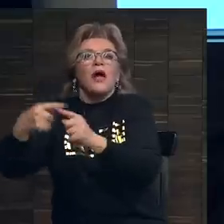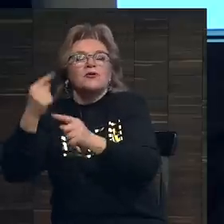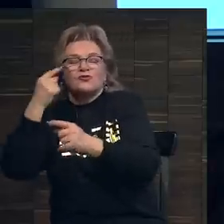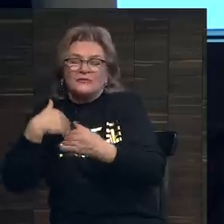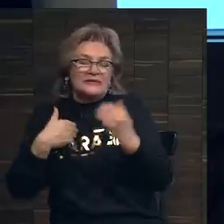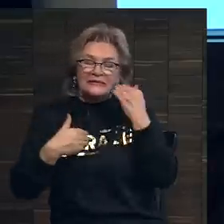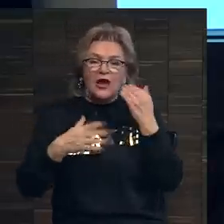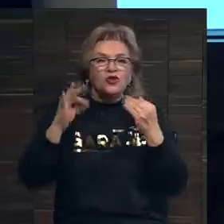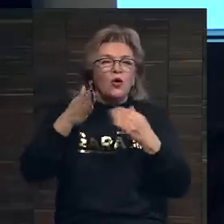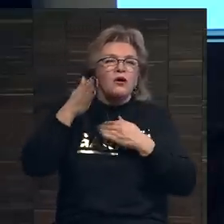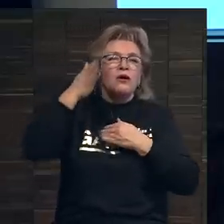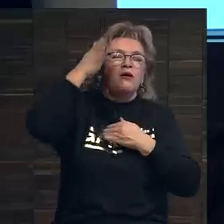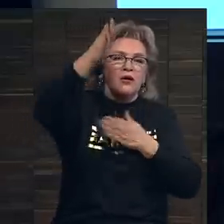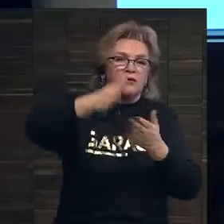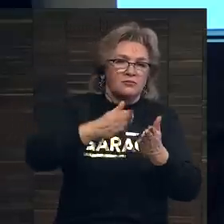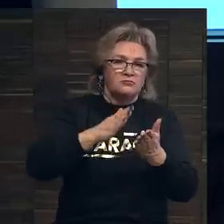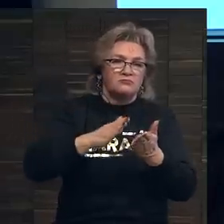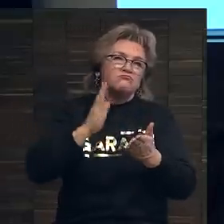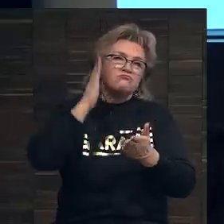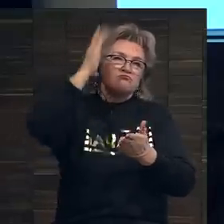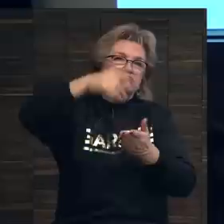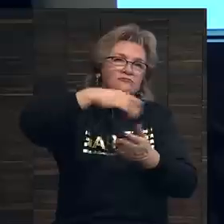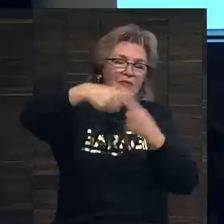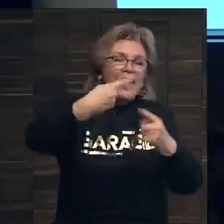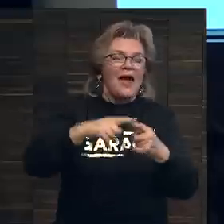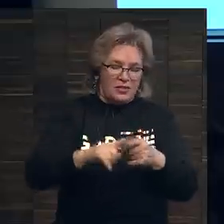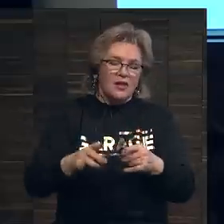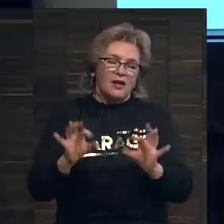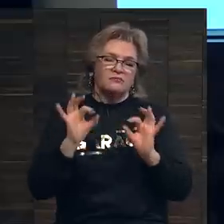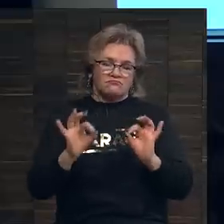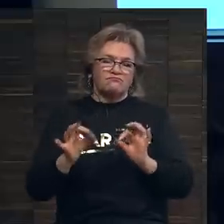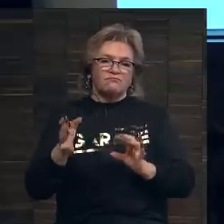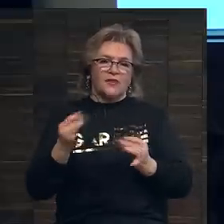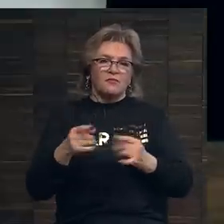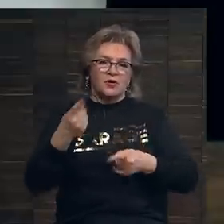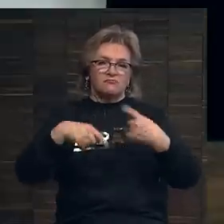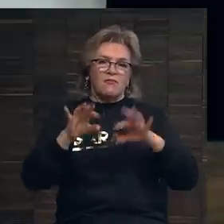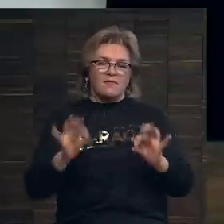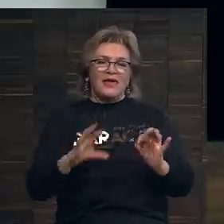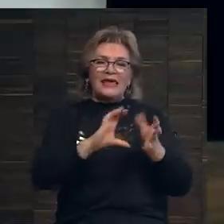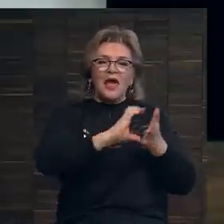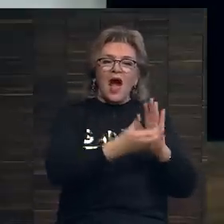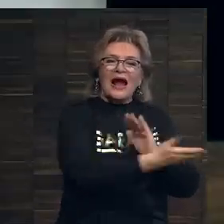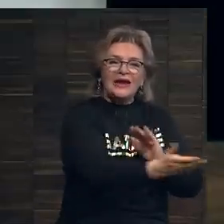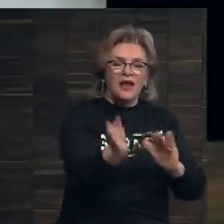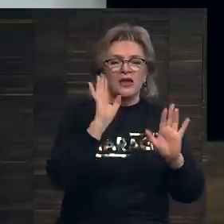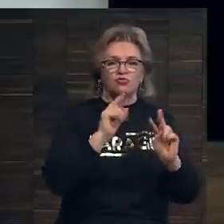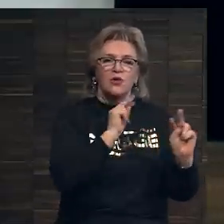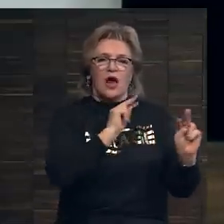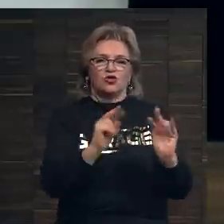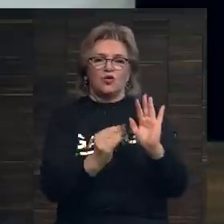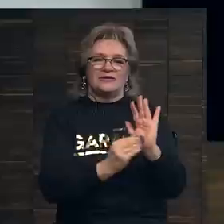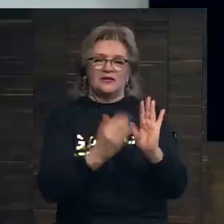но в долгосрочной перспективе это оправдается, и галерея сохранит некоторый контроль над